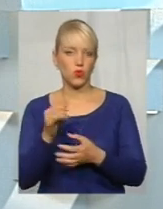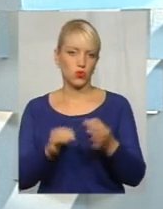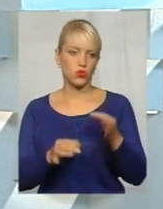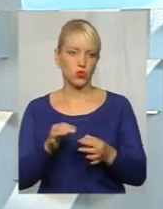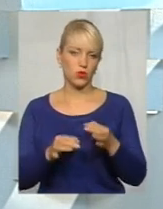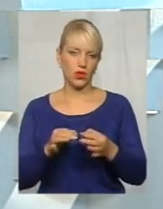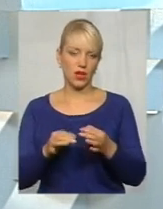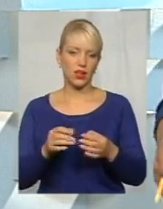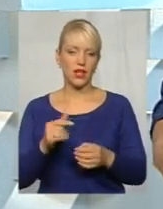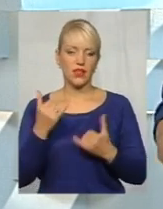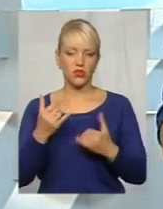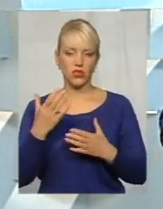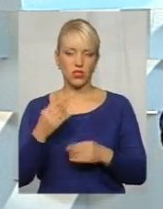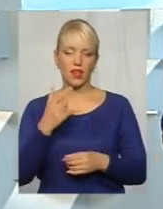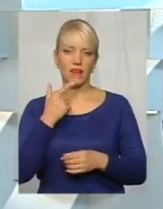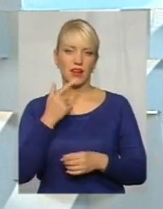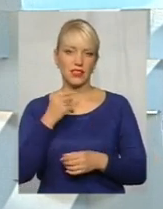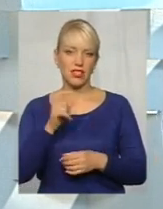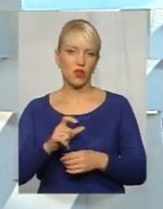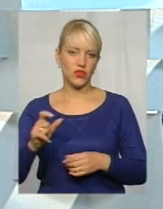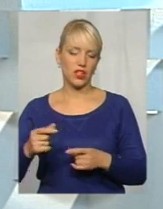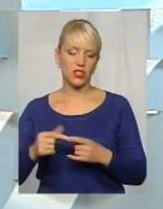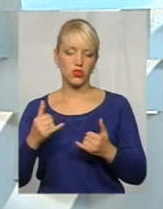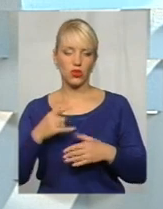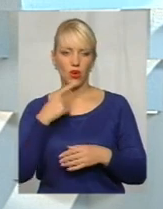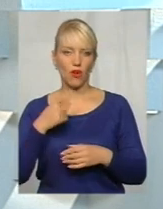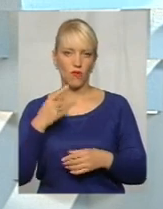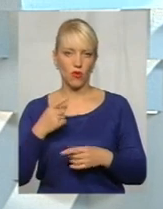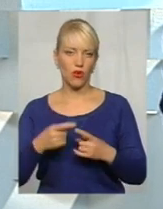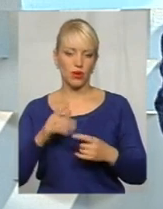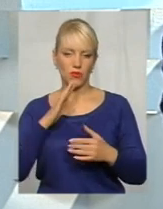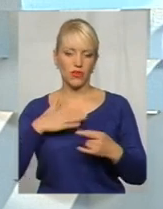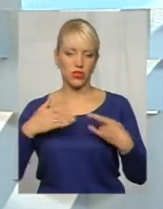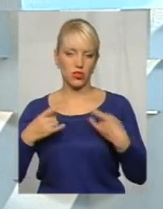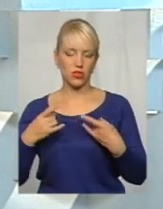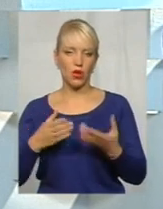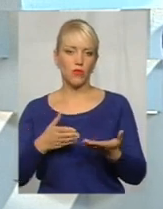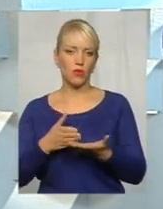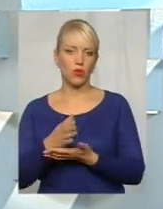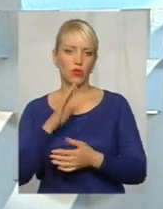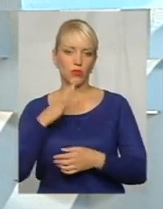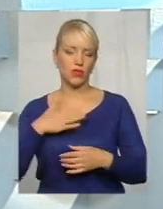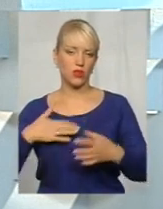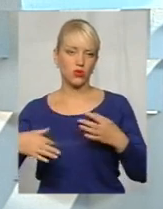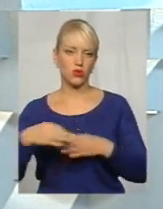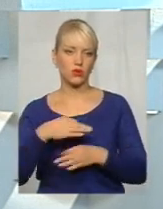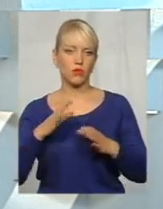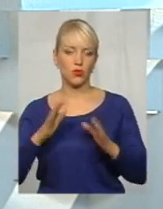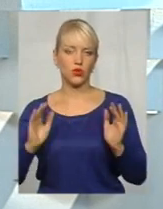день, Красилівчани? Про це все сьогодні говоримо в цій студії. Прологом для нашої сьогоднішньої розмови буде